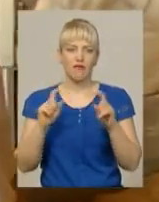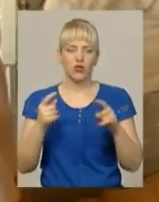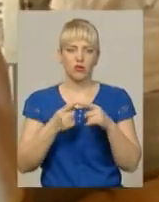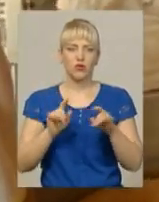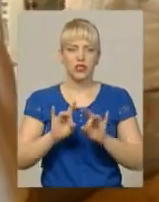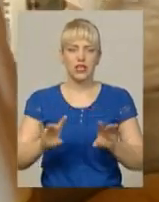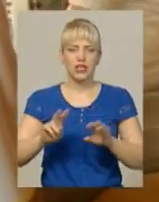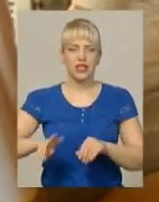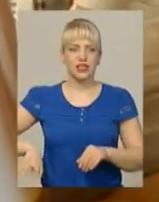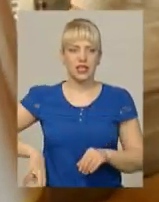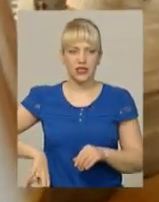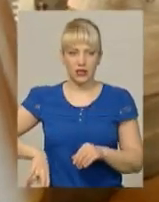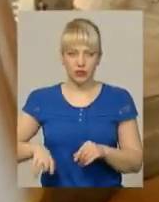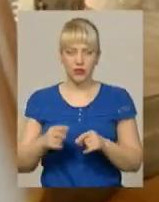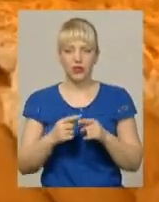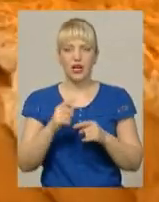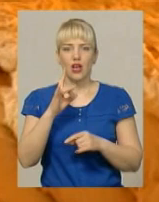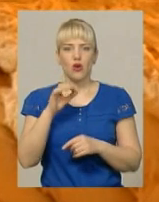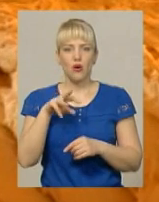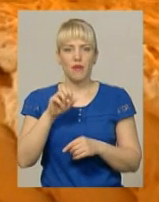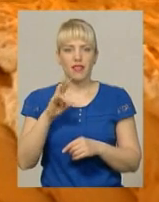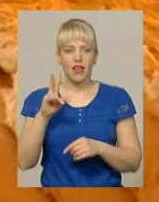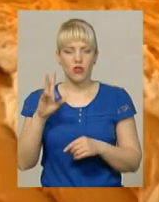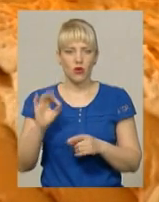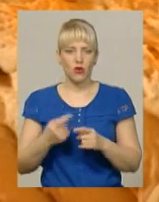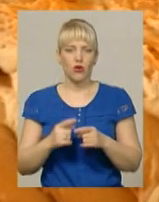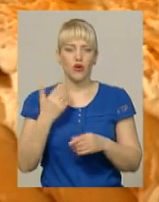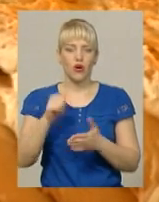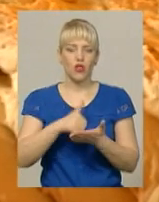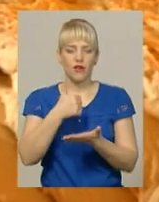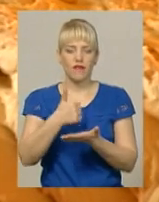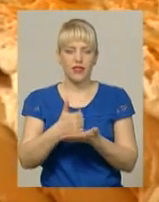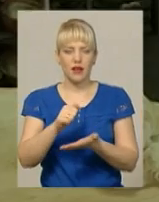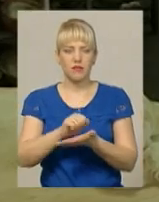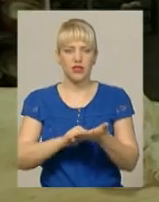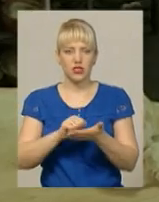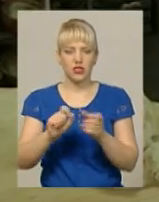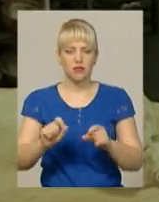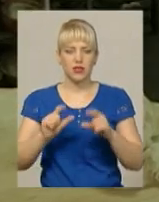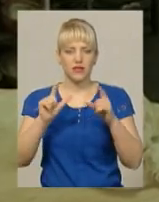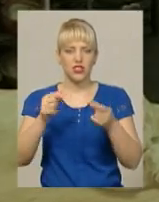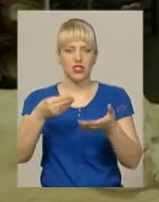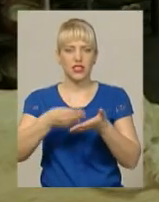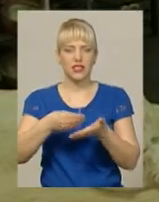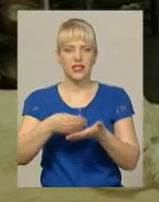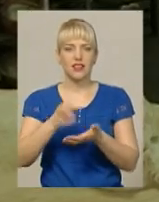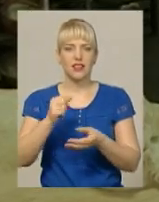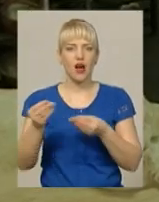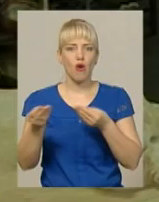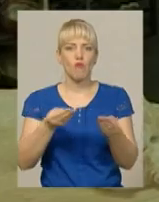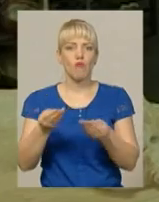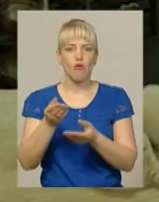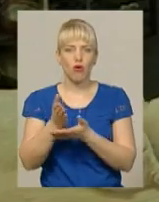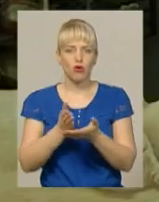«Хмельницьхліб» Олена Романенко. За її словами, головна причина – підвищення цін на борошно та енергоносії. Востаннє